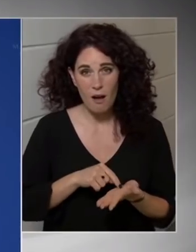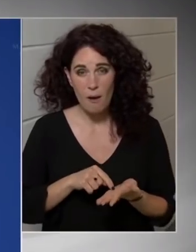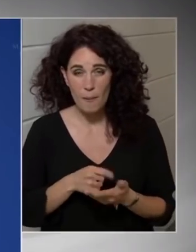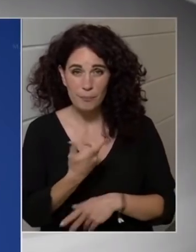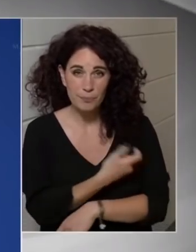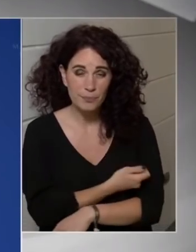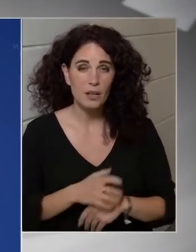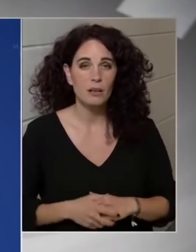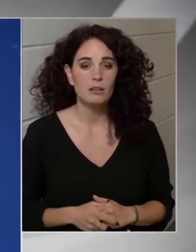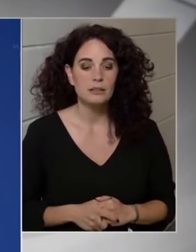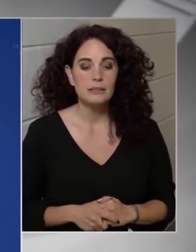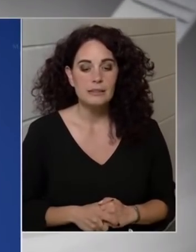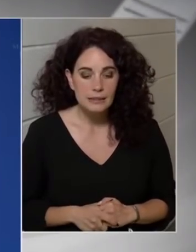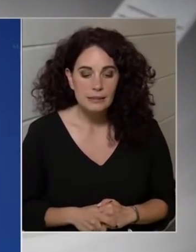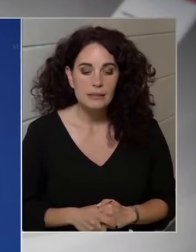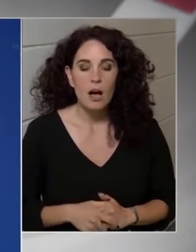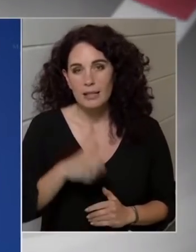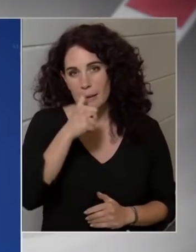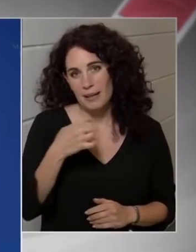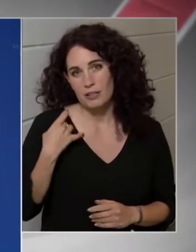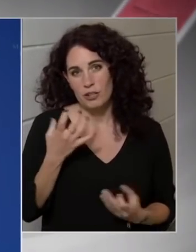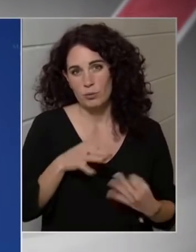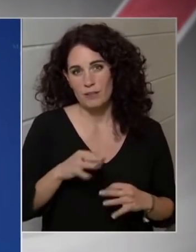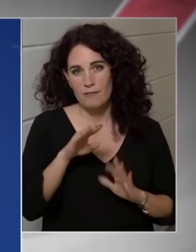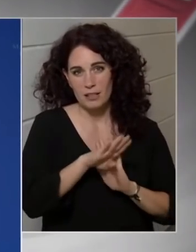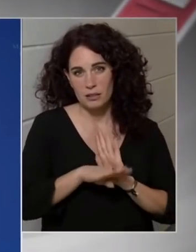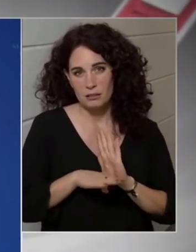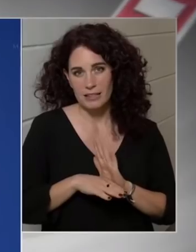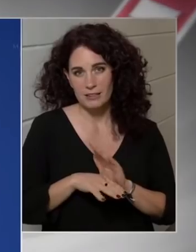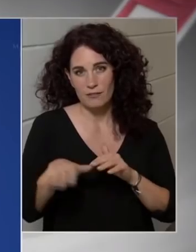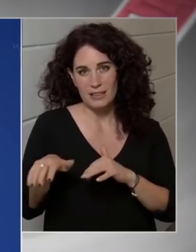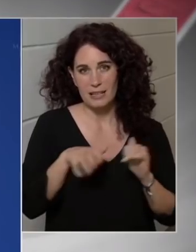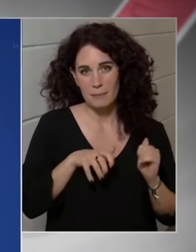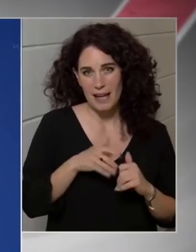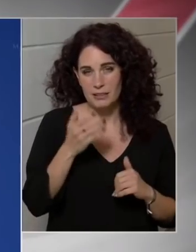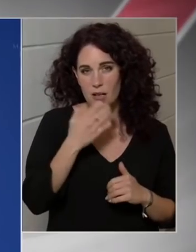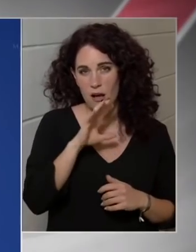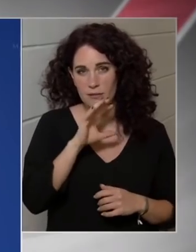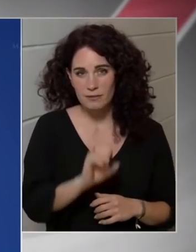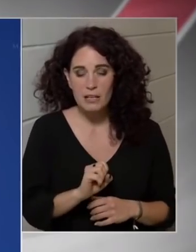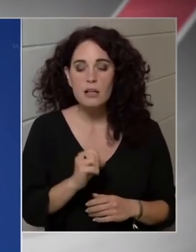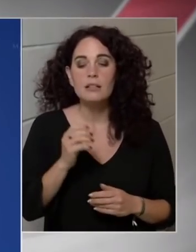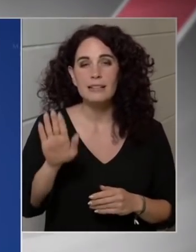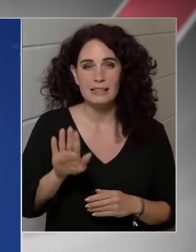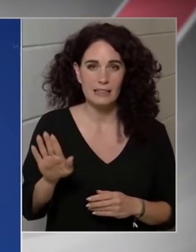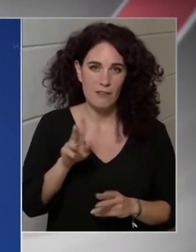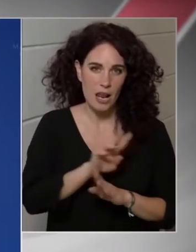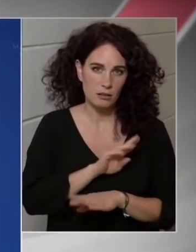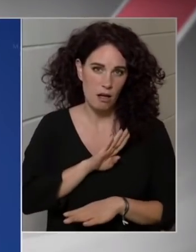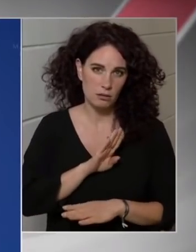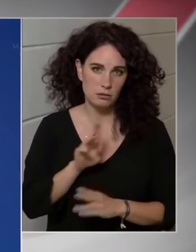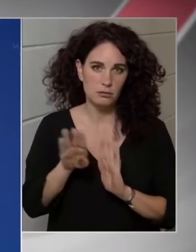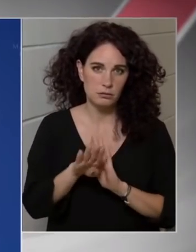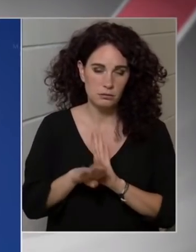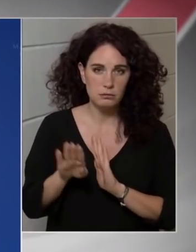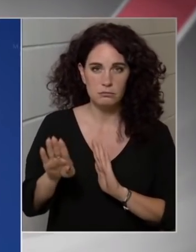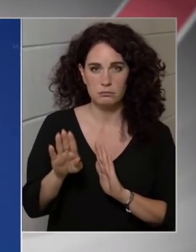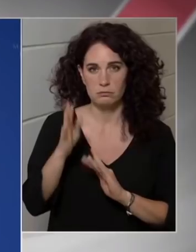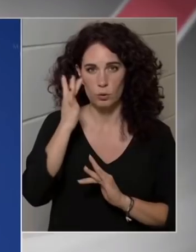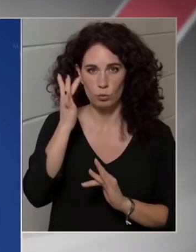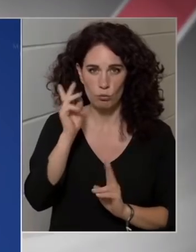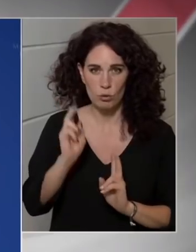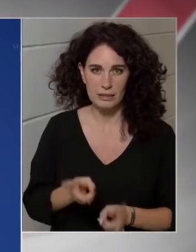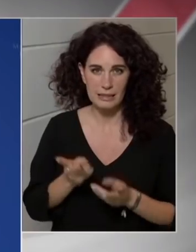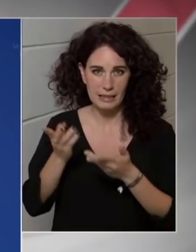Központ feladatait átvenném. Akinek, hogyha ez a megoldás, akkor a megfelelő oltóanyagról gondoskodnia kell, szeretnék mindenkit megnyugtatni,